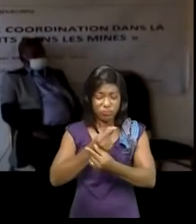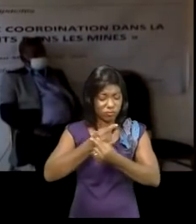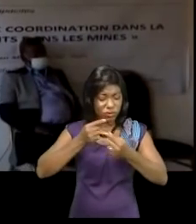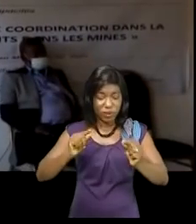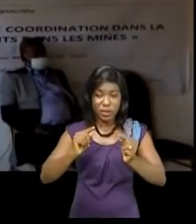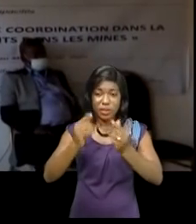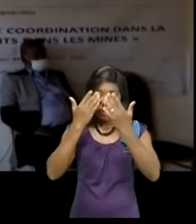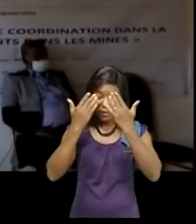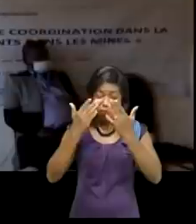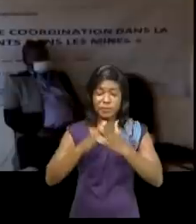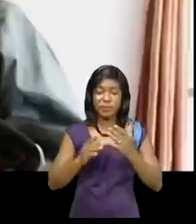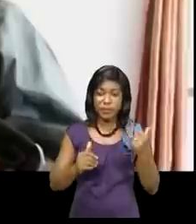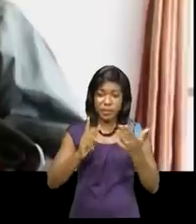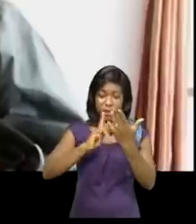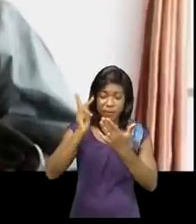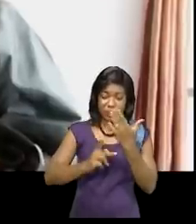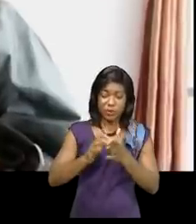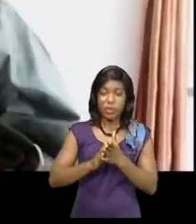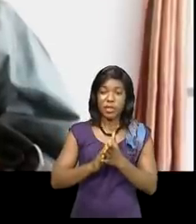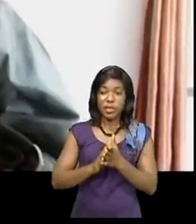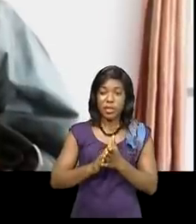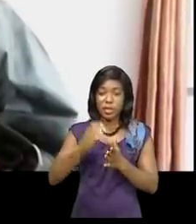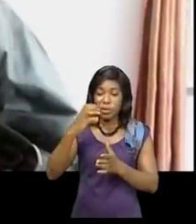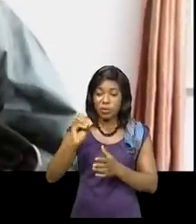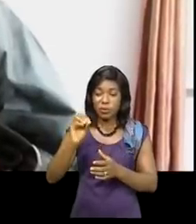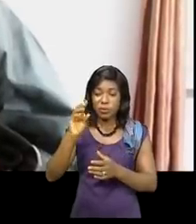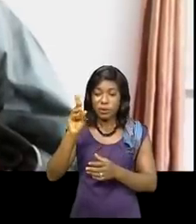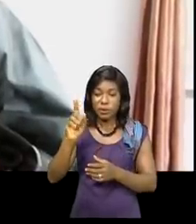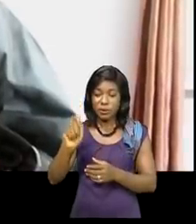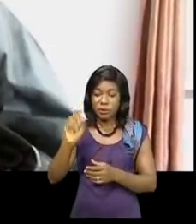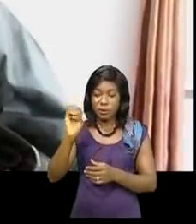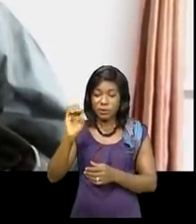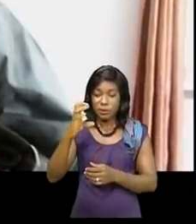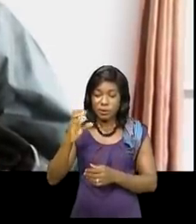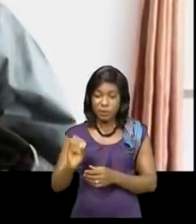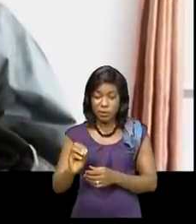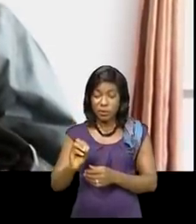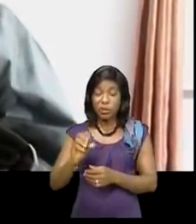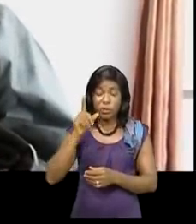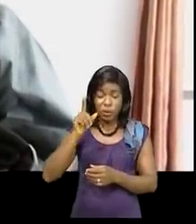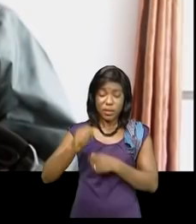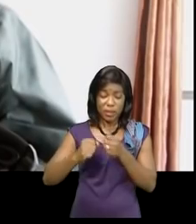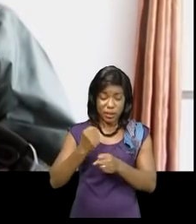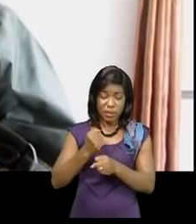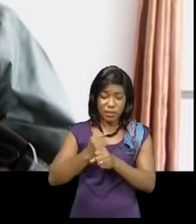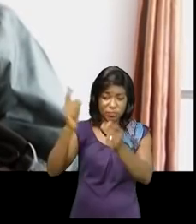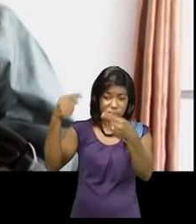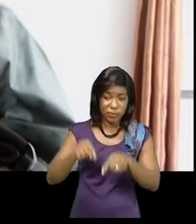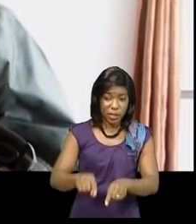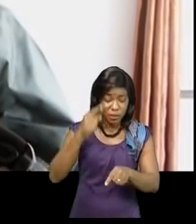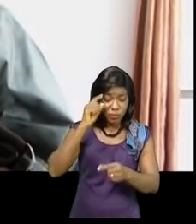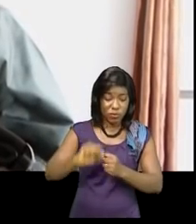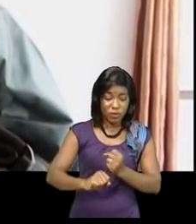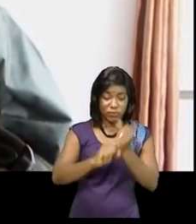Coteco du bureau international du travail s'est investi pour venir ici et procéder au renforcement des